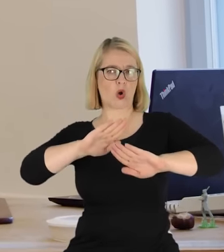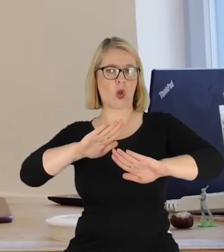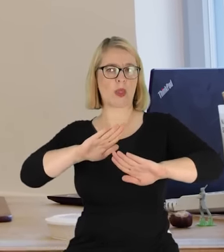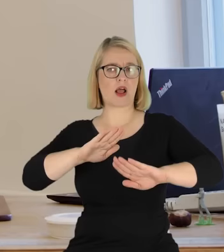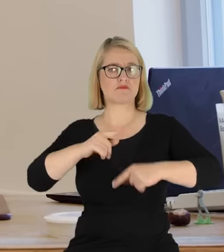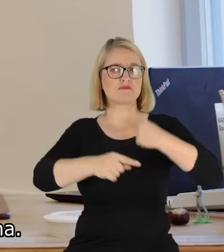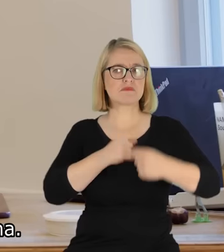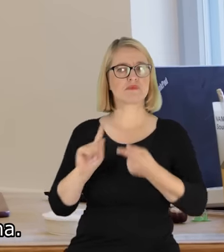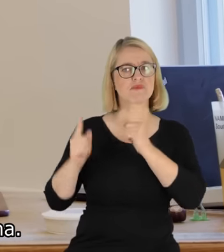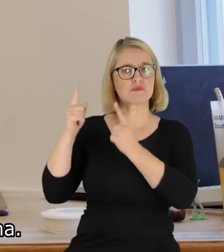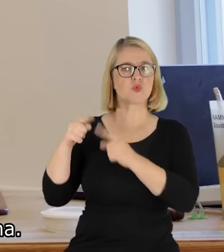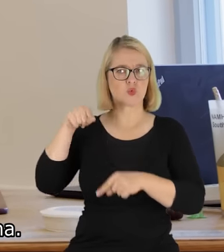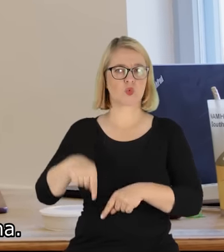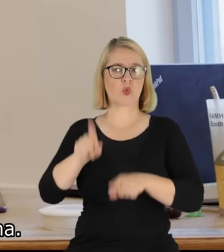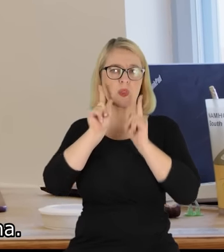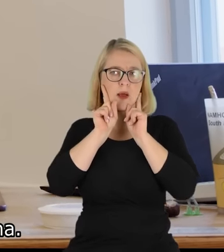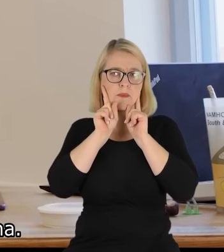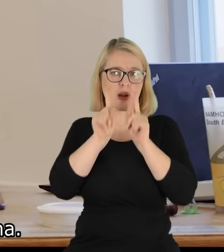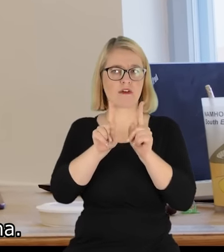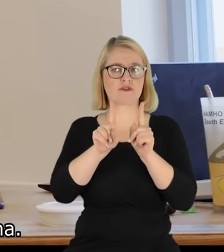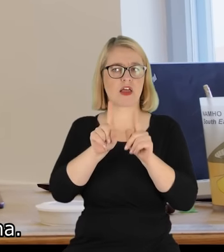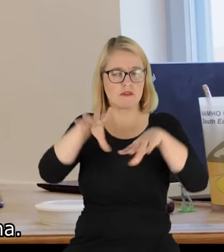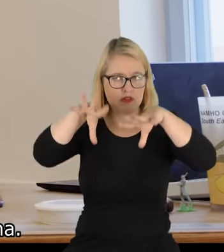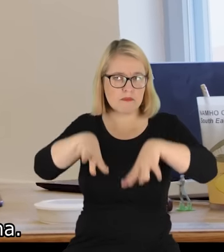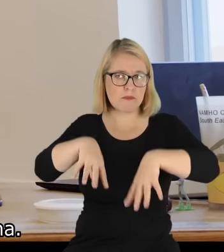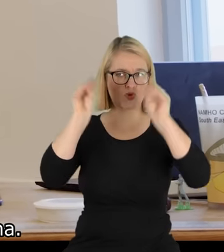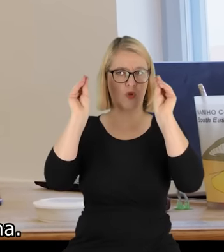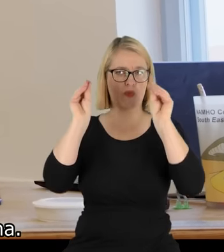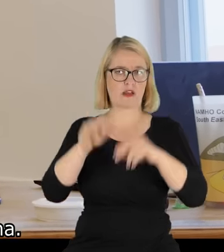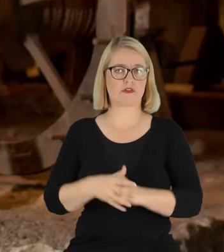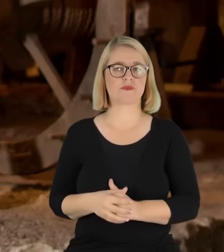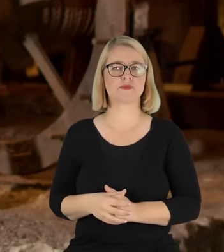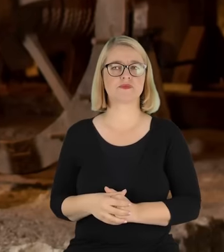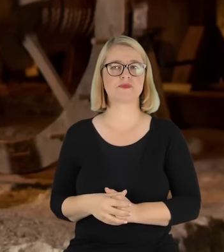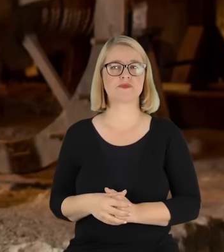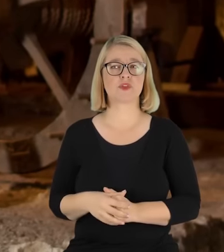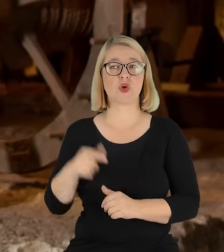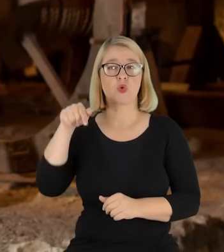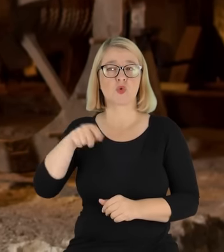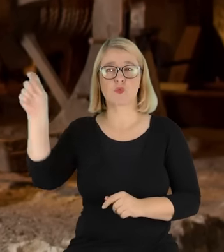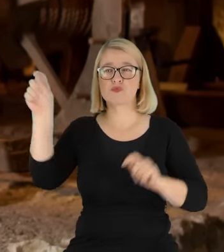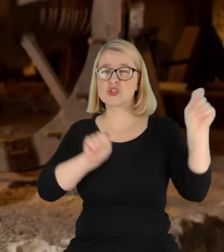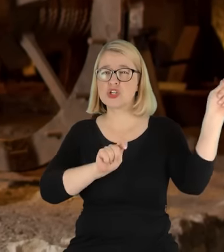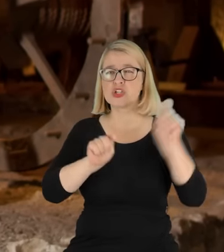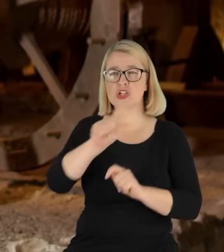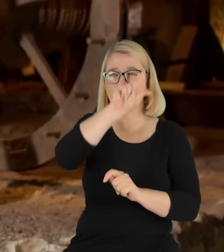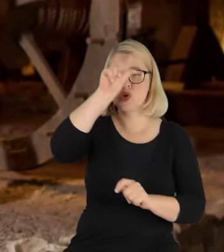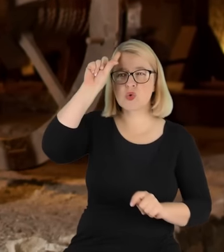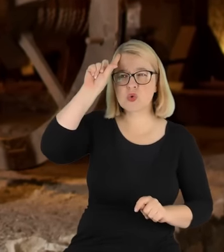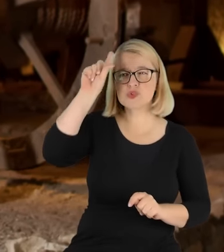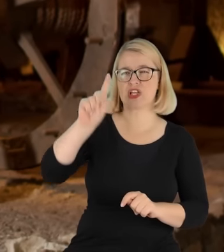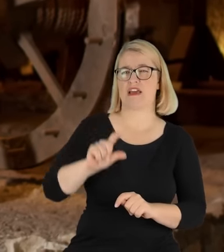industrialnego, ona tak naprawdę została, można powiedzieć, zapoczątkowana. Przyjeżdżali tutaj ludzie z